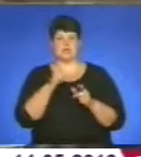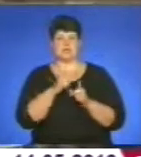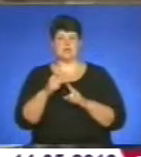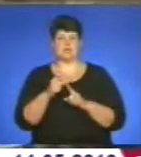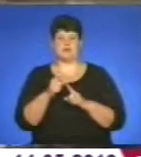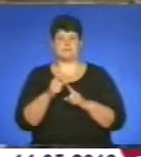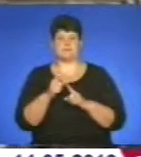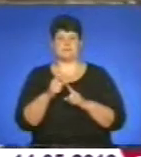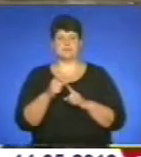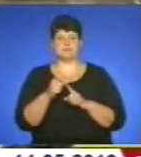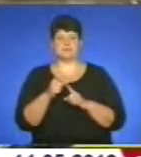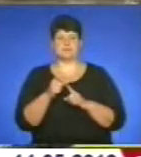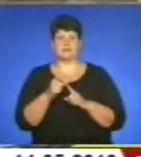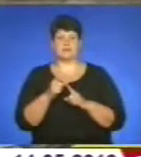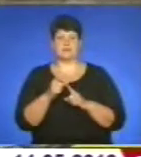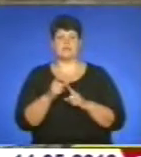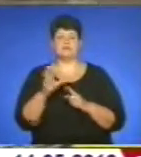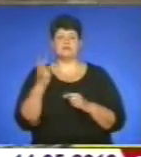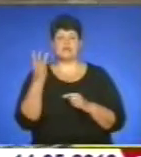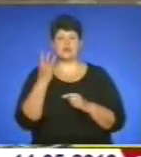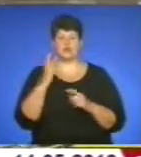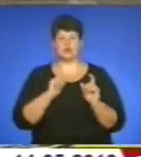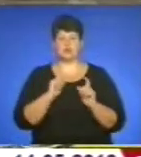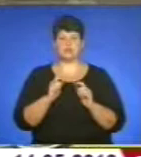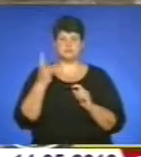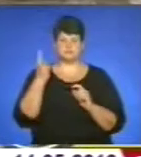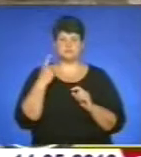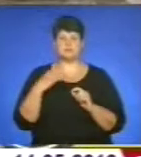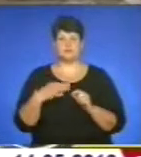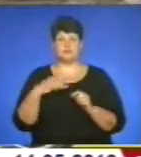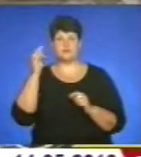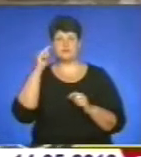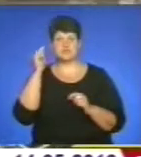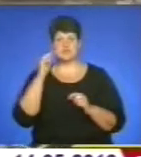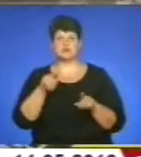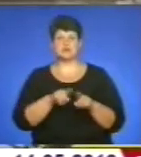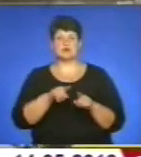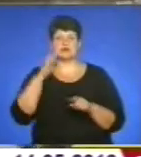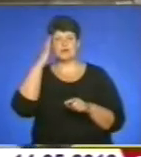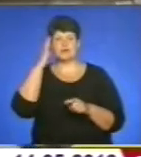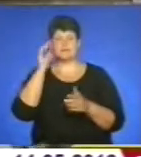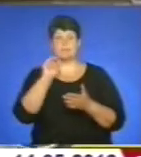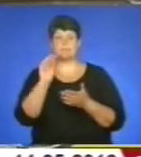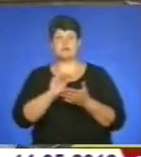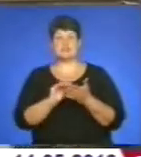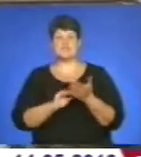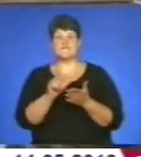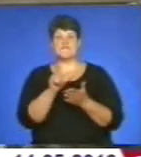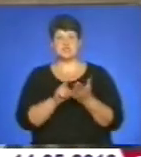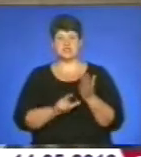курсі, яка в Шенівецькому університеті навчається, теж, там, у віта, в перші вірші у мене.